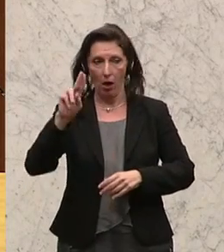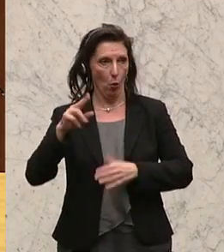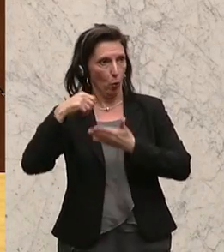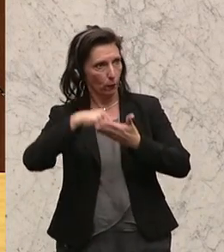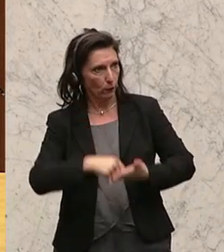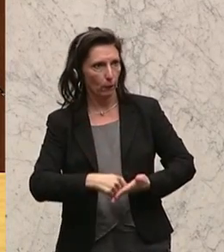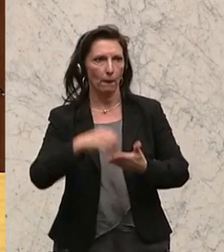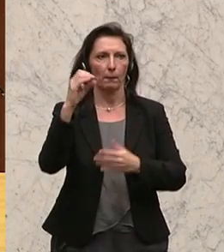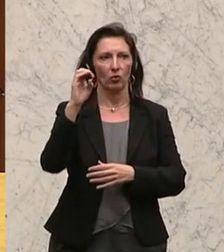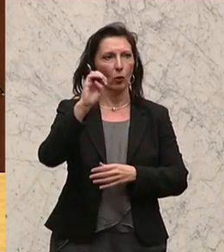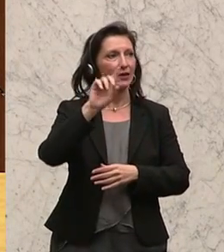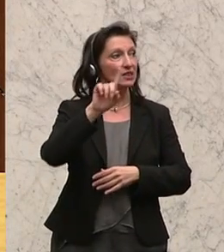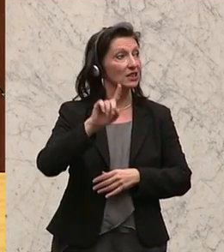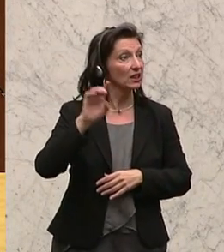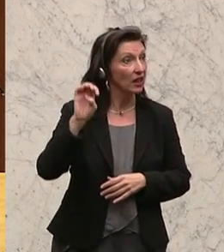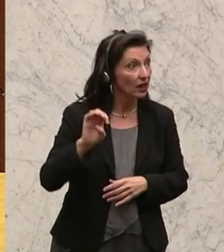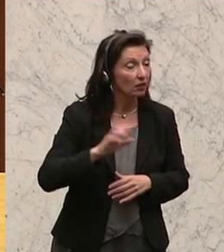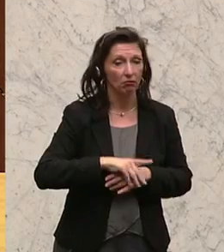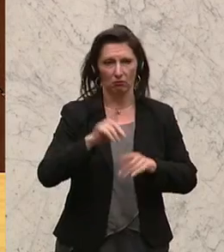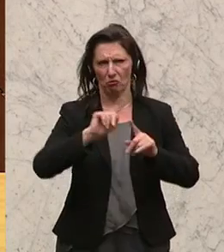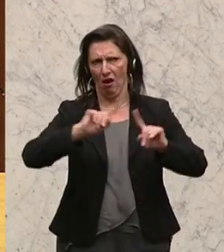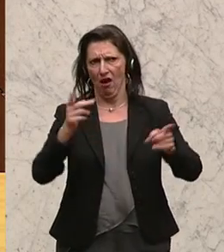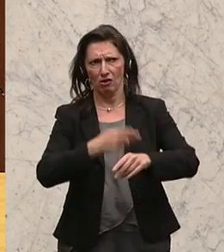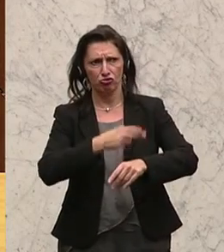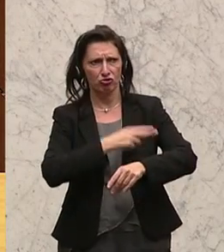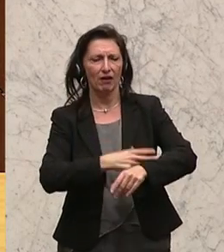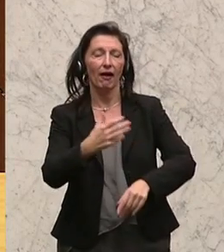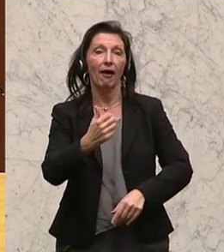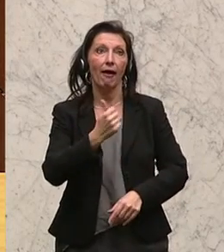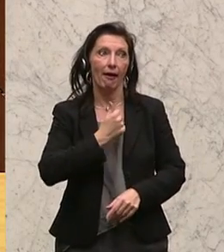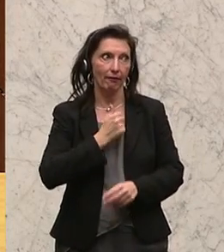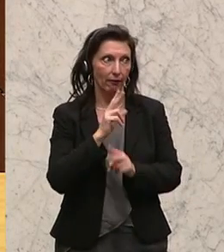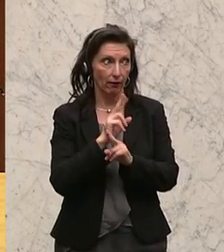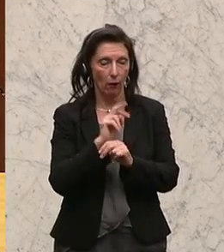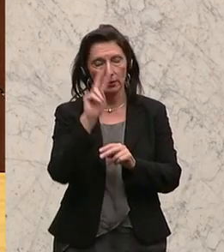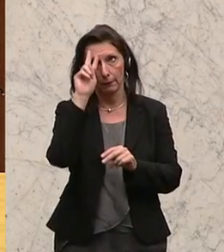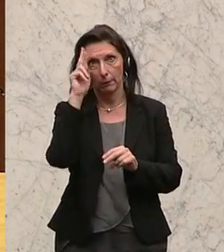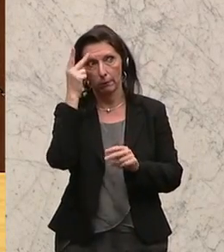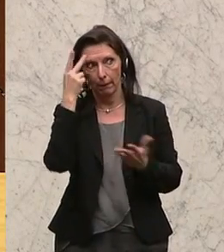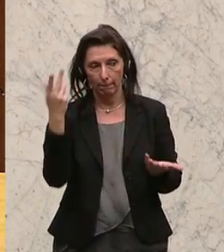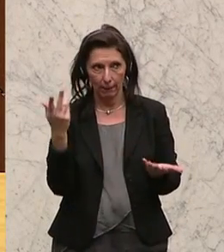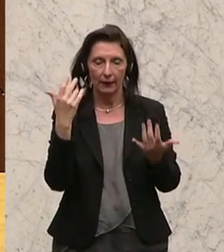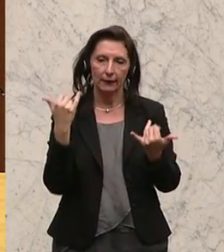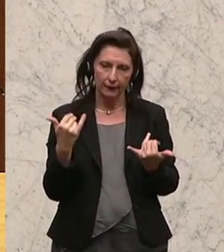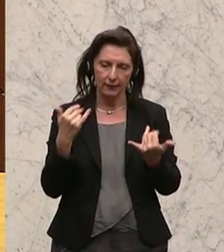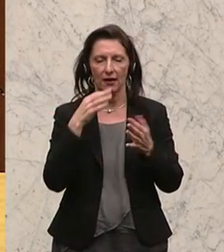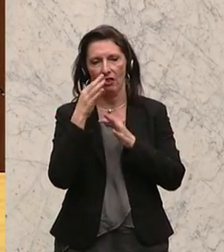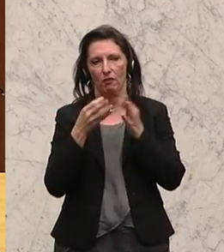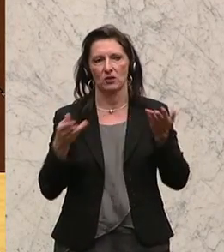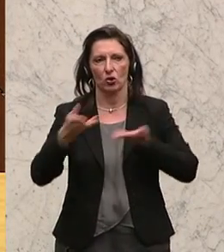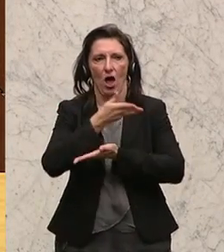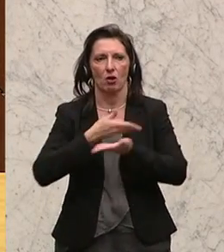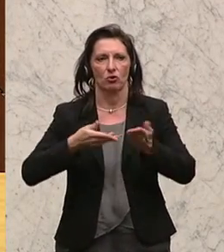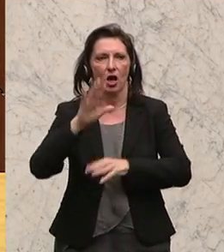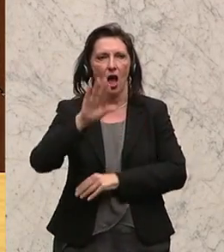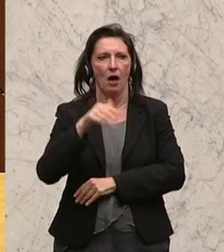der OECD und vielen anderen Staaten hat Österreich endlich einlenken müssen, nimmt am informatischen Informationsaustausch ab